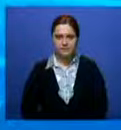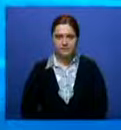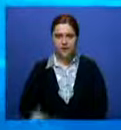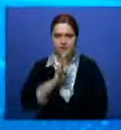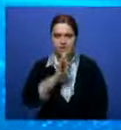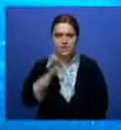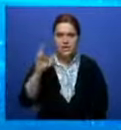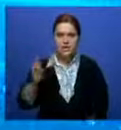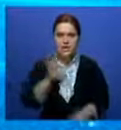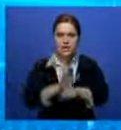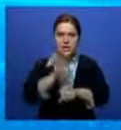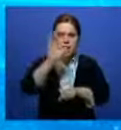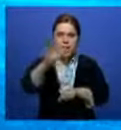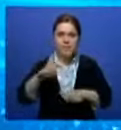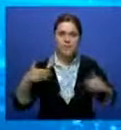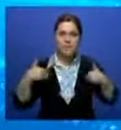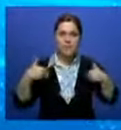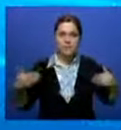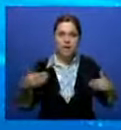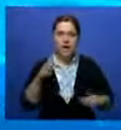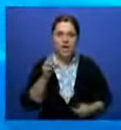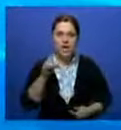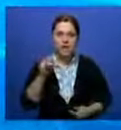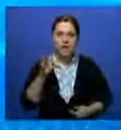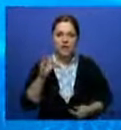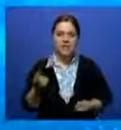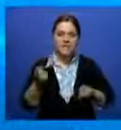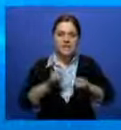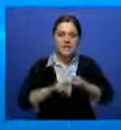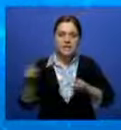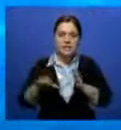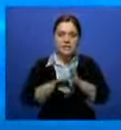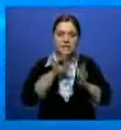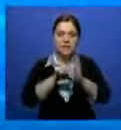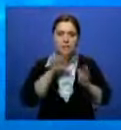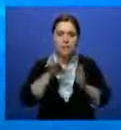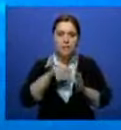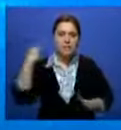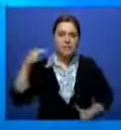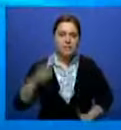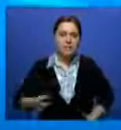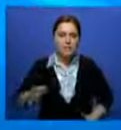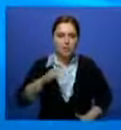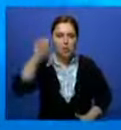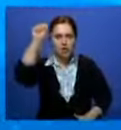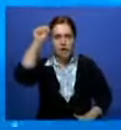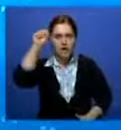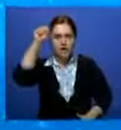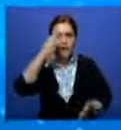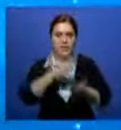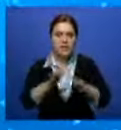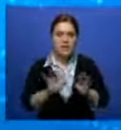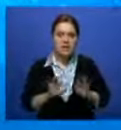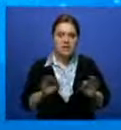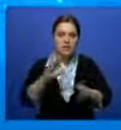Муржултан Азарбаев направил телеграмму поздравлений Исламу Каримову в связи с переизбранием на пост президента республики Узбекистан. В телеграмме отмечается, что итоги